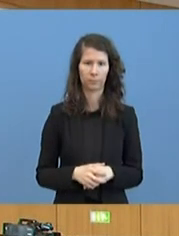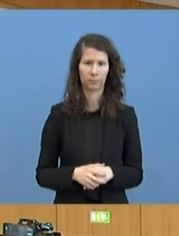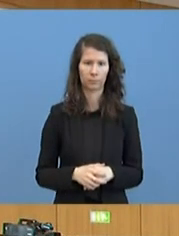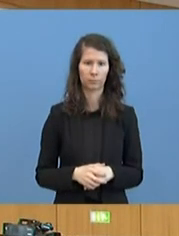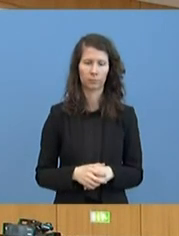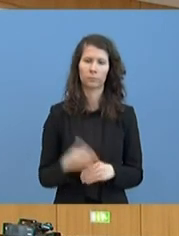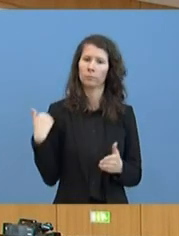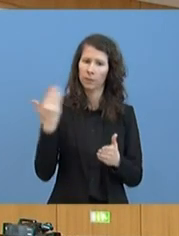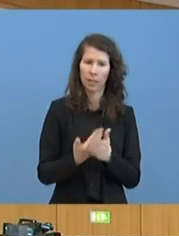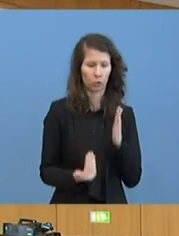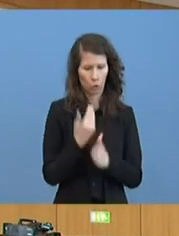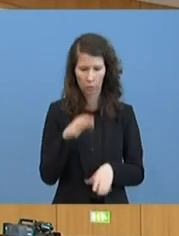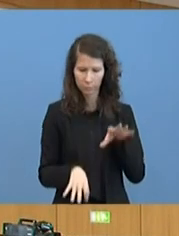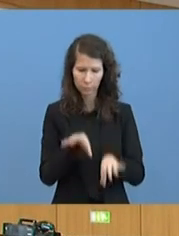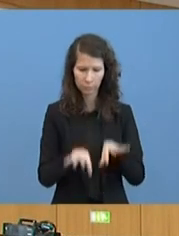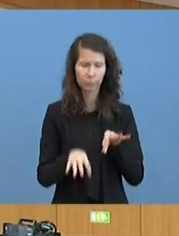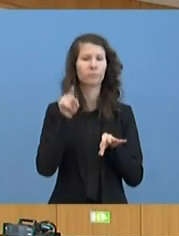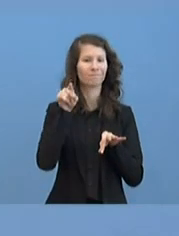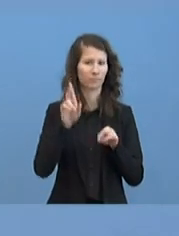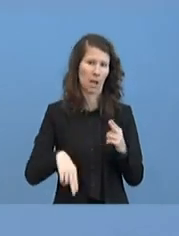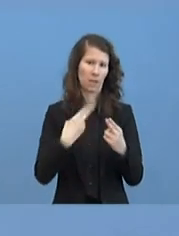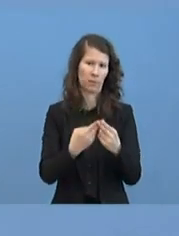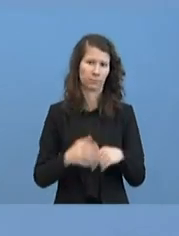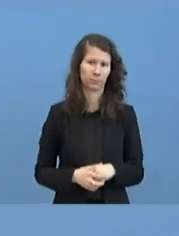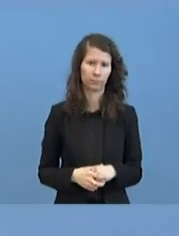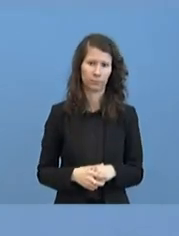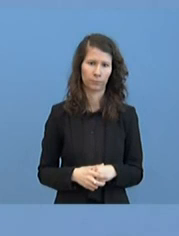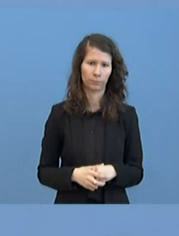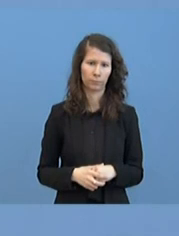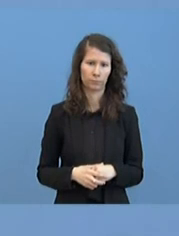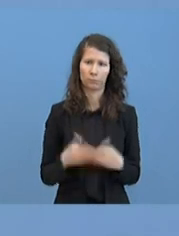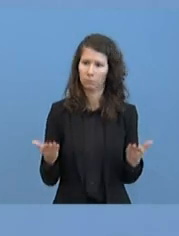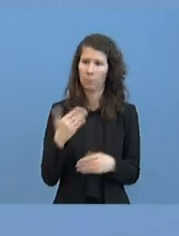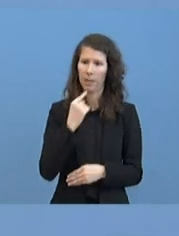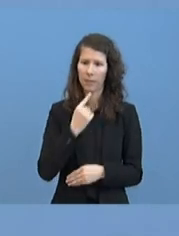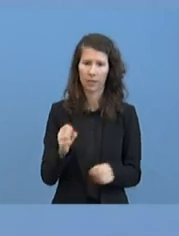angepasst. Und ja, das ist eigentlich das, was ich dazu sagen kann.